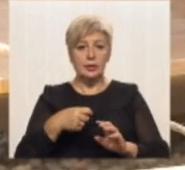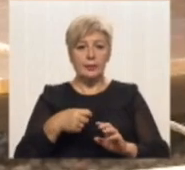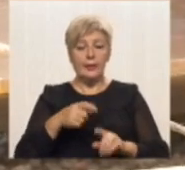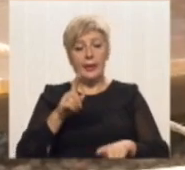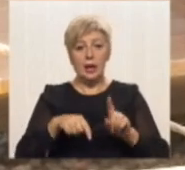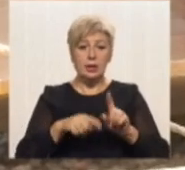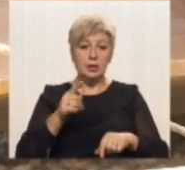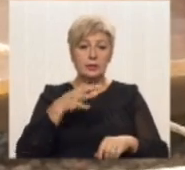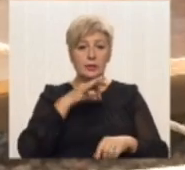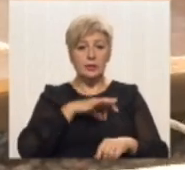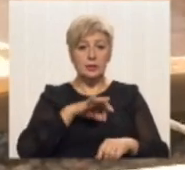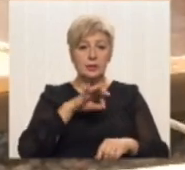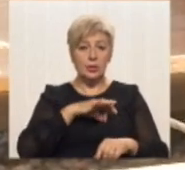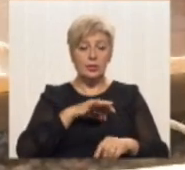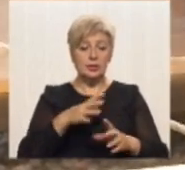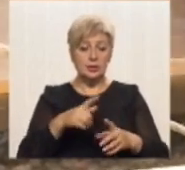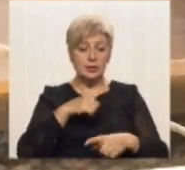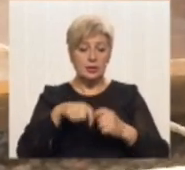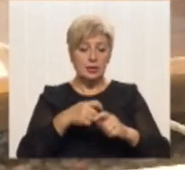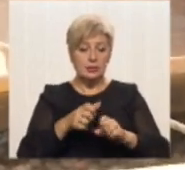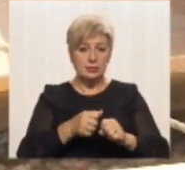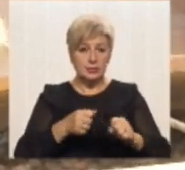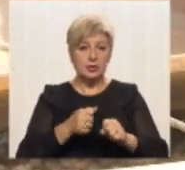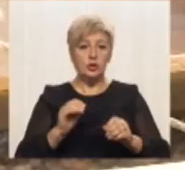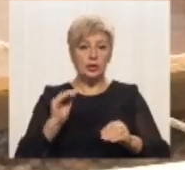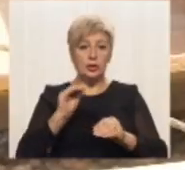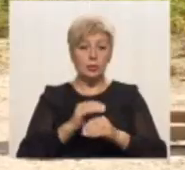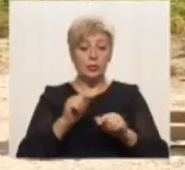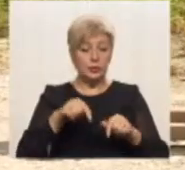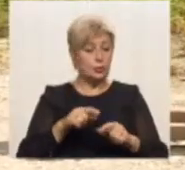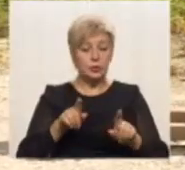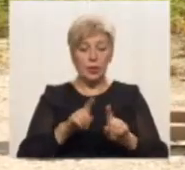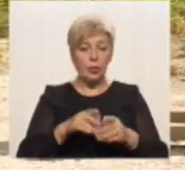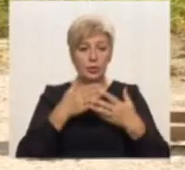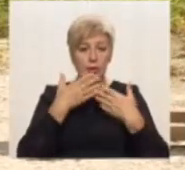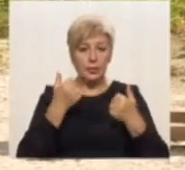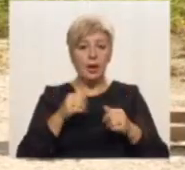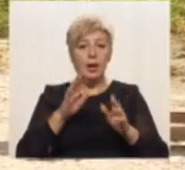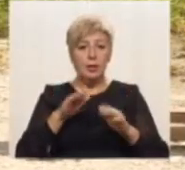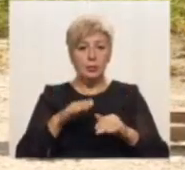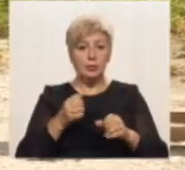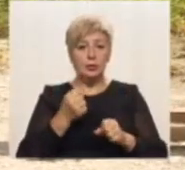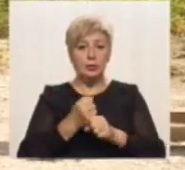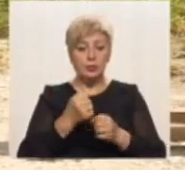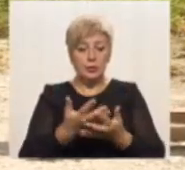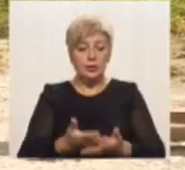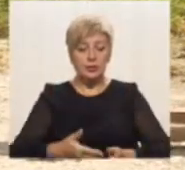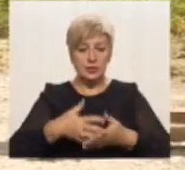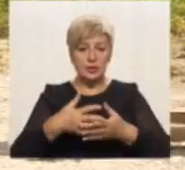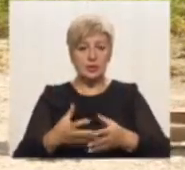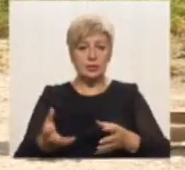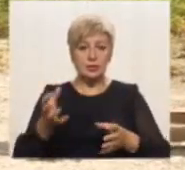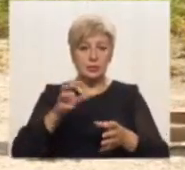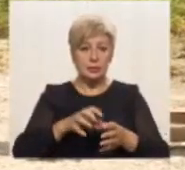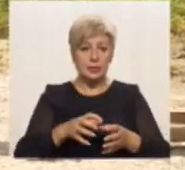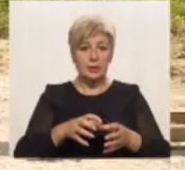Іноді використовувалися прилади для фіксації додаткові. В цій моделі таких нема. Після цього робили вкладання сітки в направляючому жолобі,